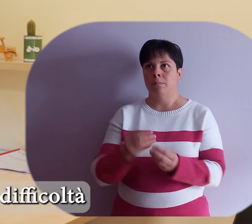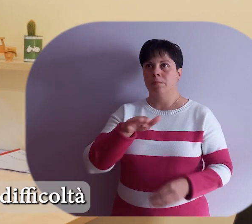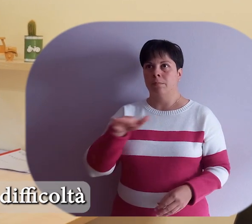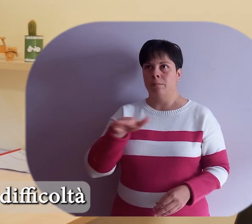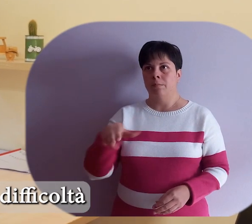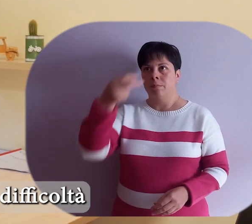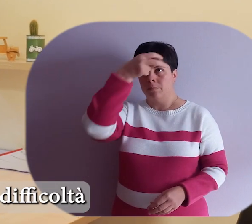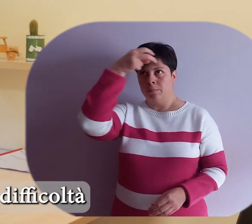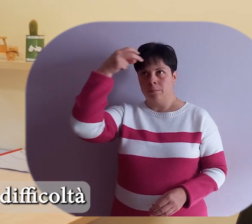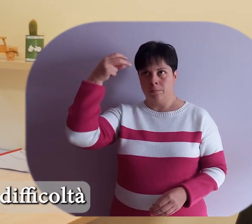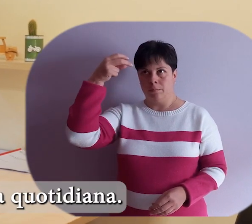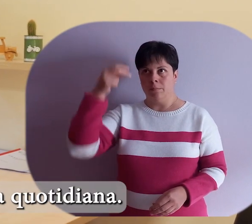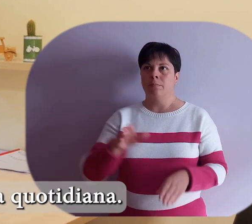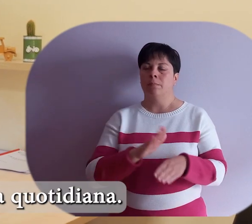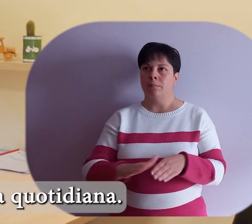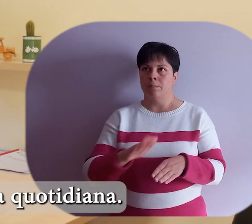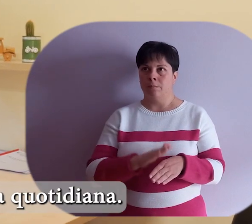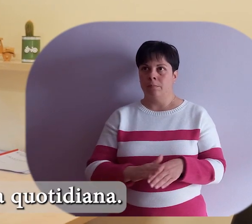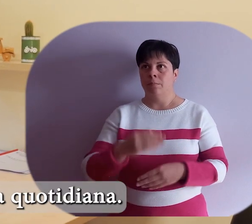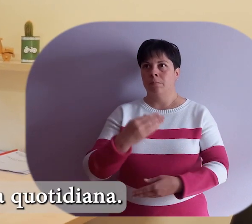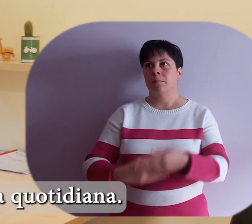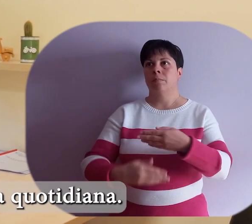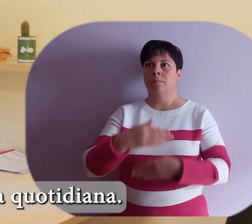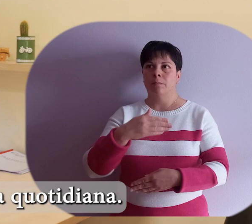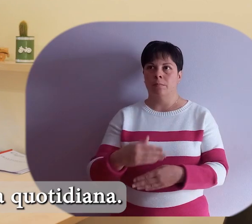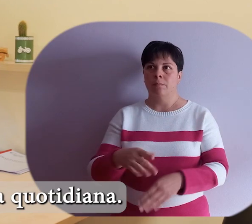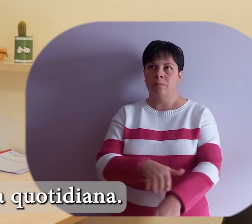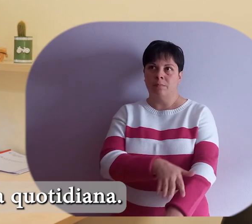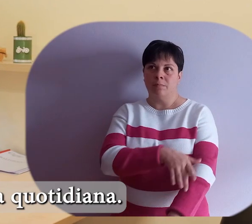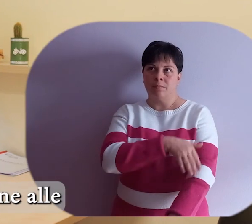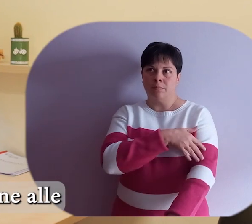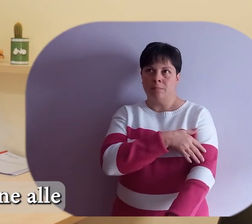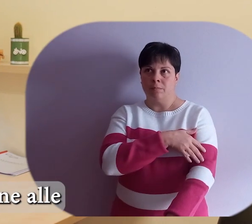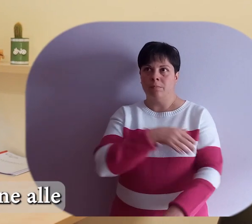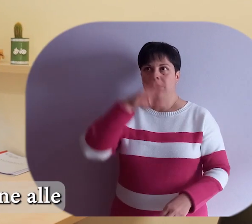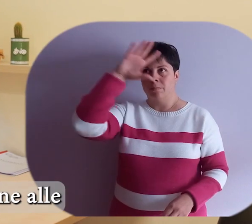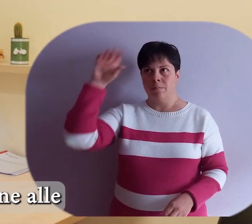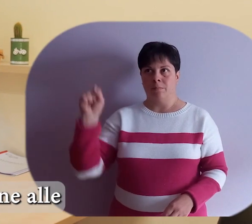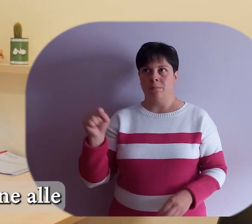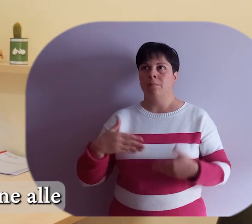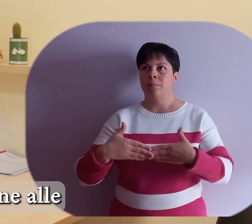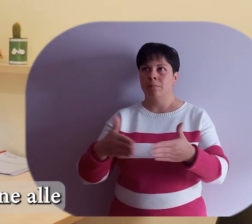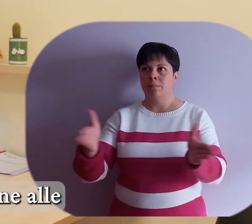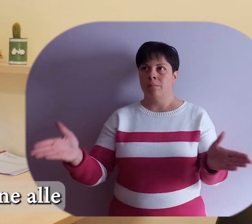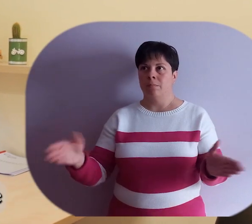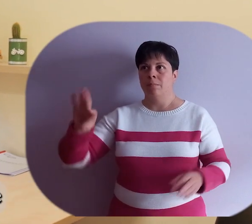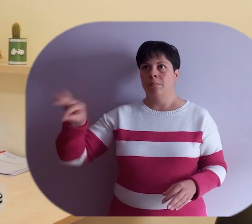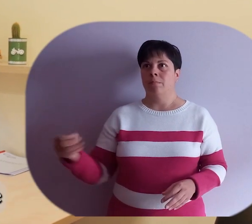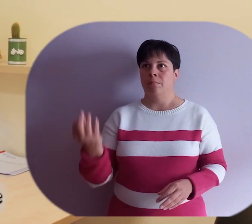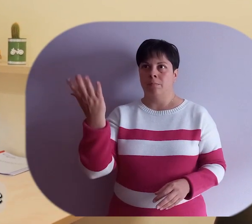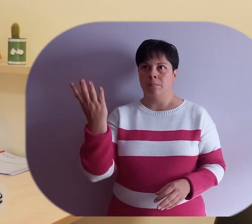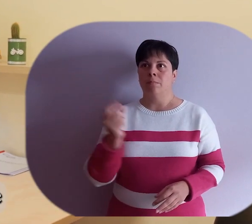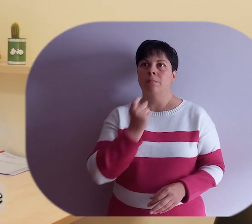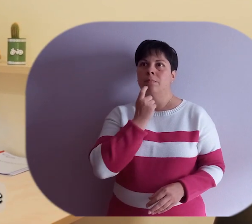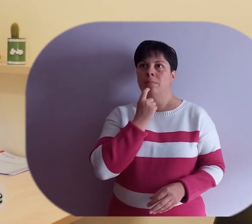'opportunità alle persone con difficoltà di partecipare attivamente alla vita quotidiana. Nel 1983, proprio in relazione alle